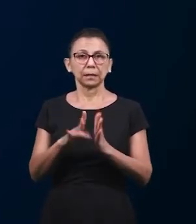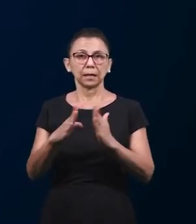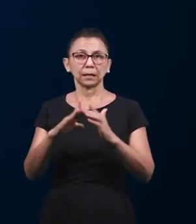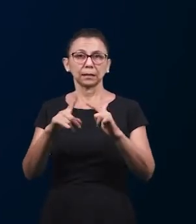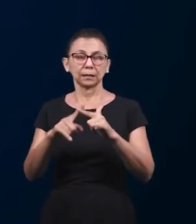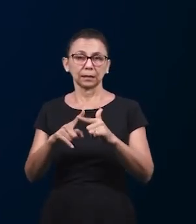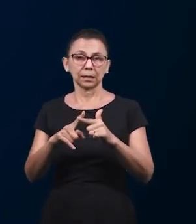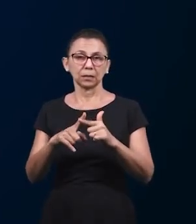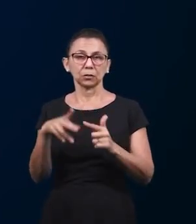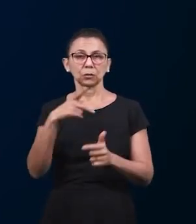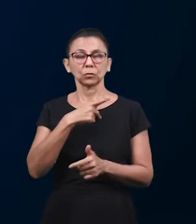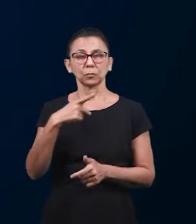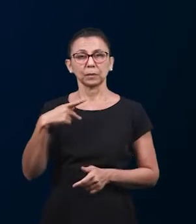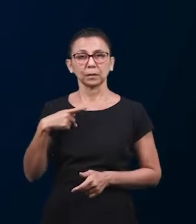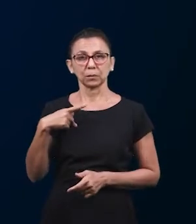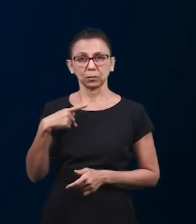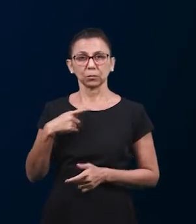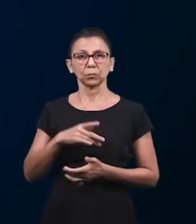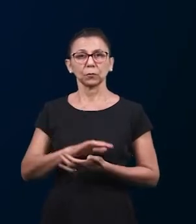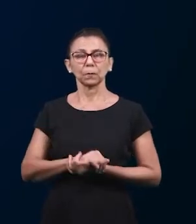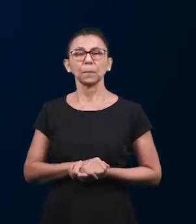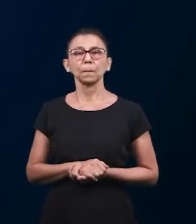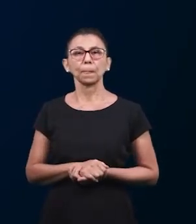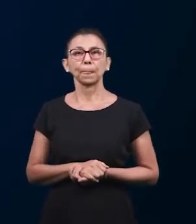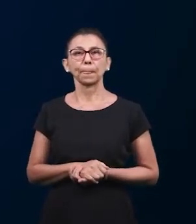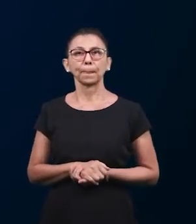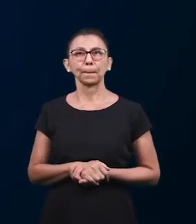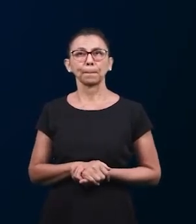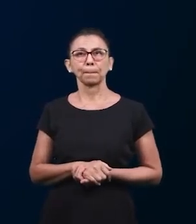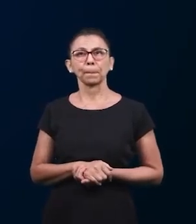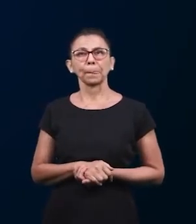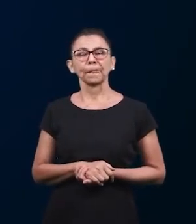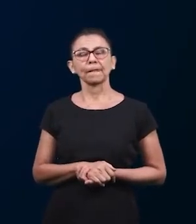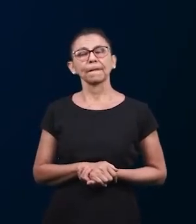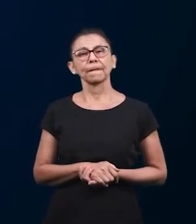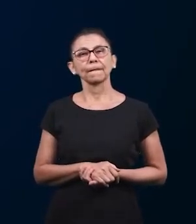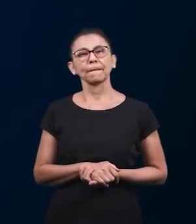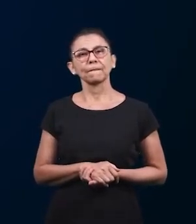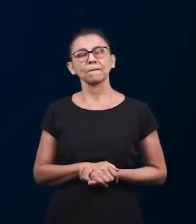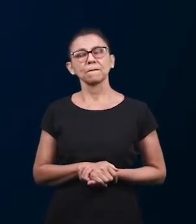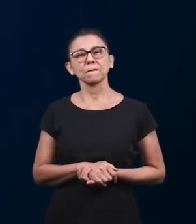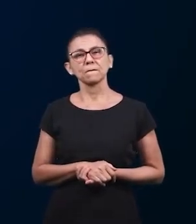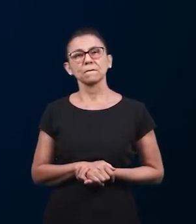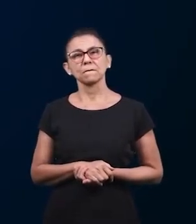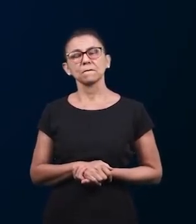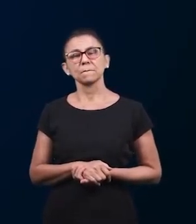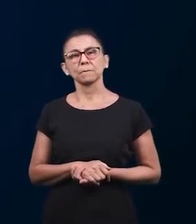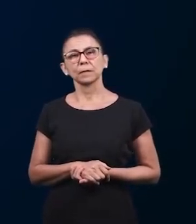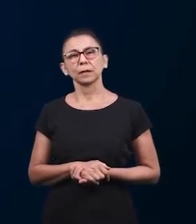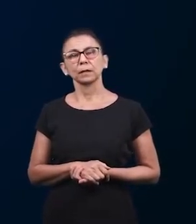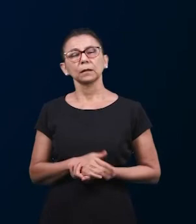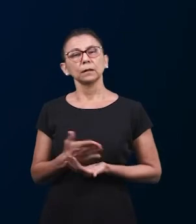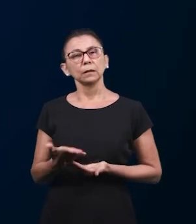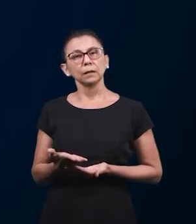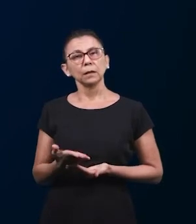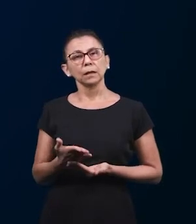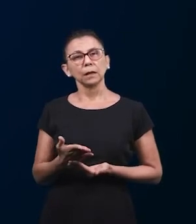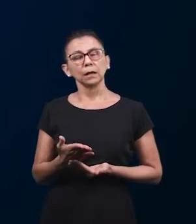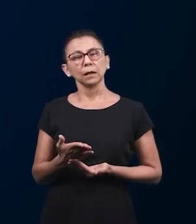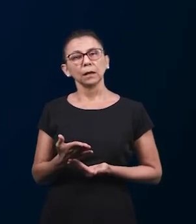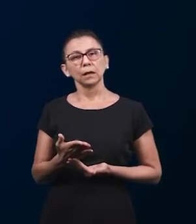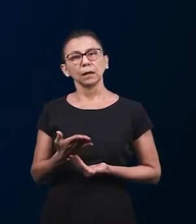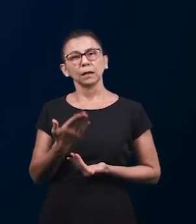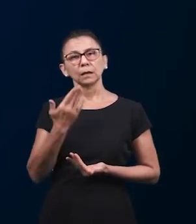церкви пастора Карлоса. Ее зовут Катюша Силва Дукарму. Она